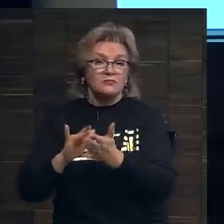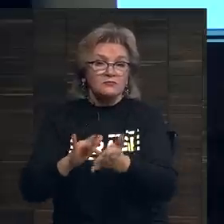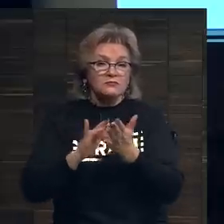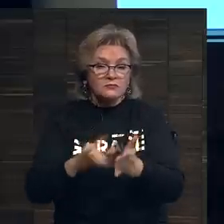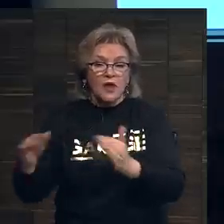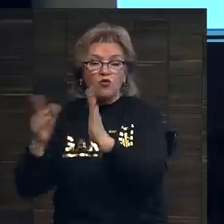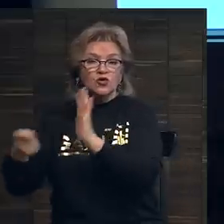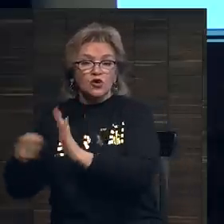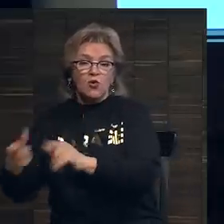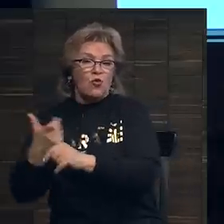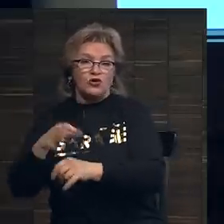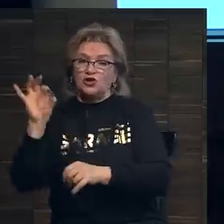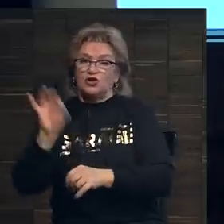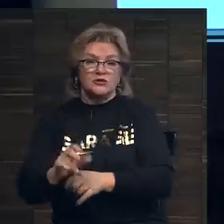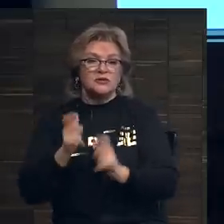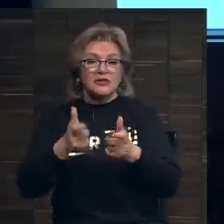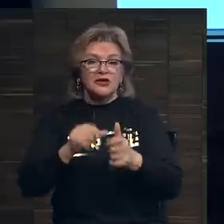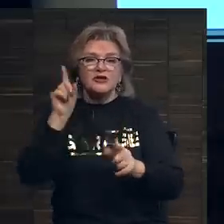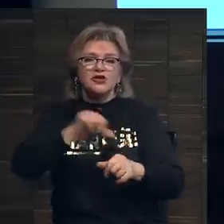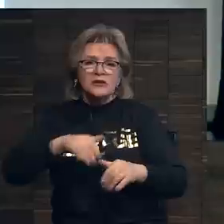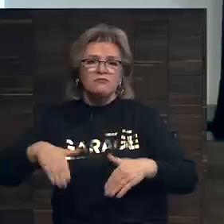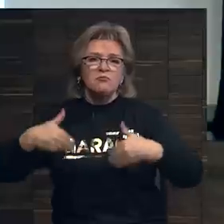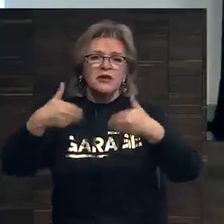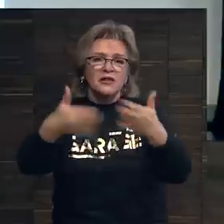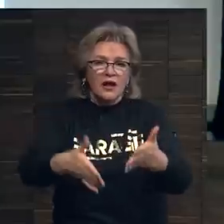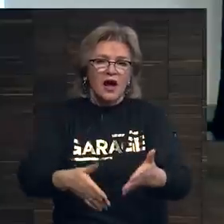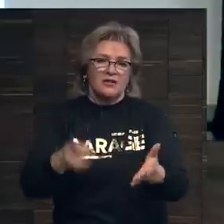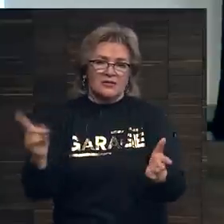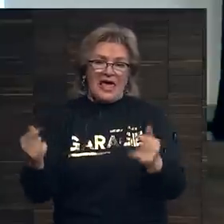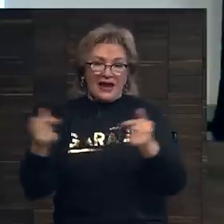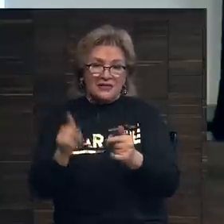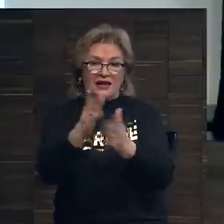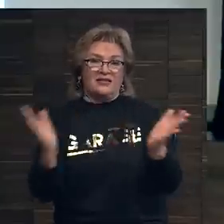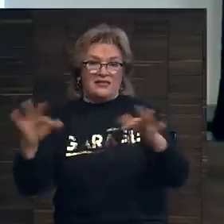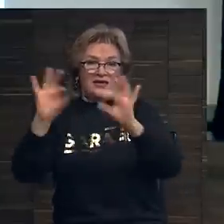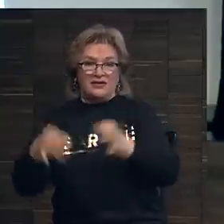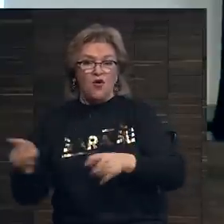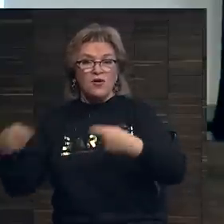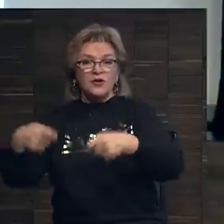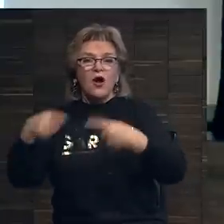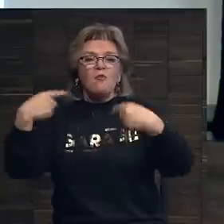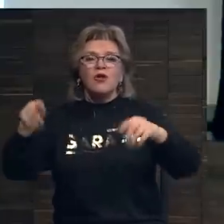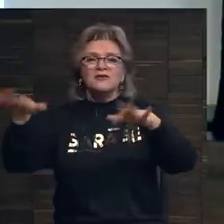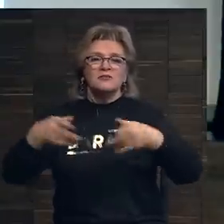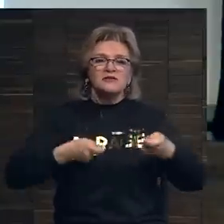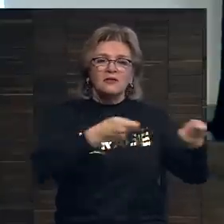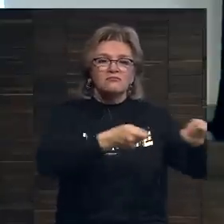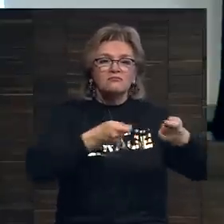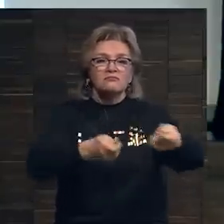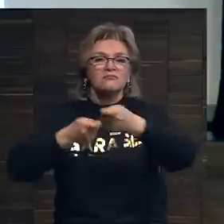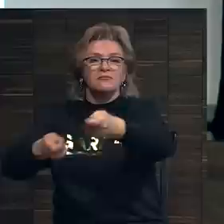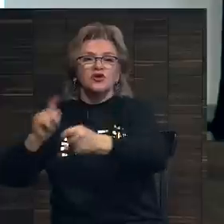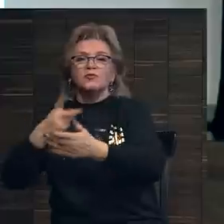Аукционный дом очень часто соглашается или даже сам предлагает возить конкретное произведение, которое он продает, по разным местам, чтобы